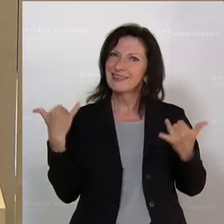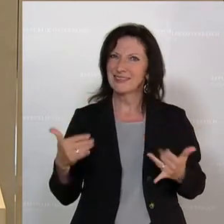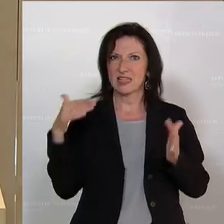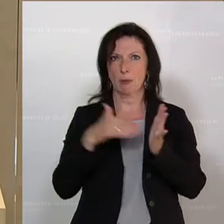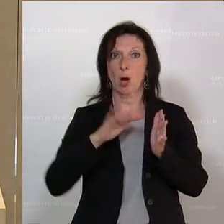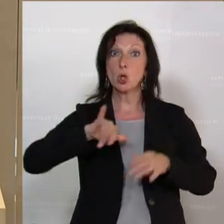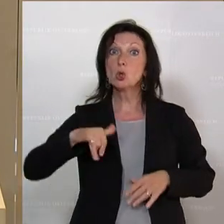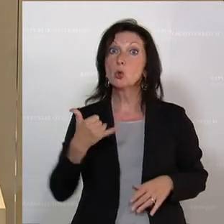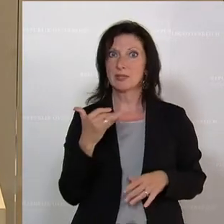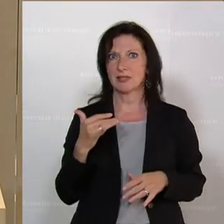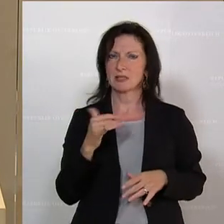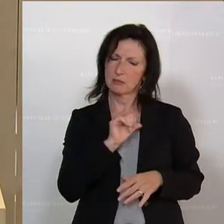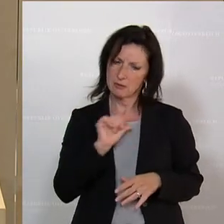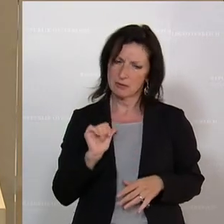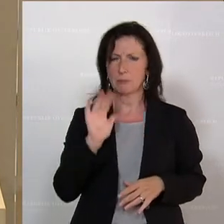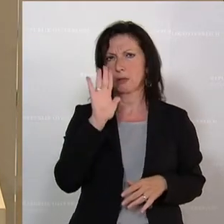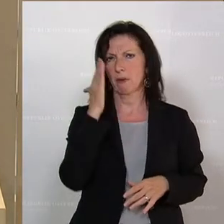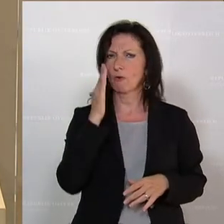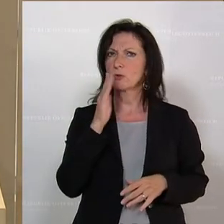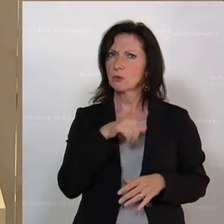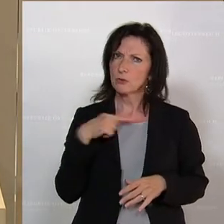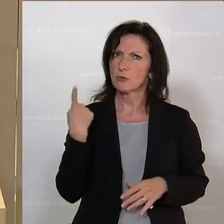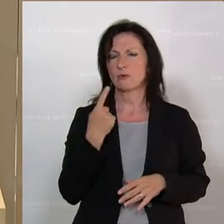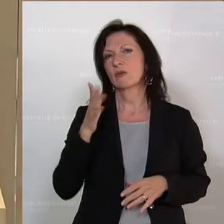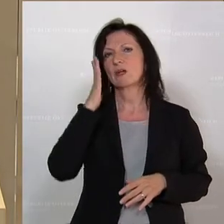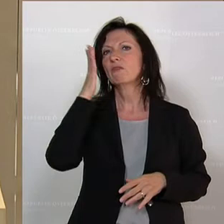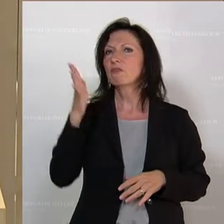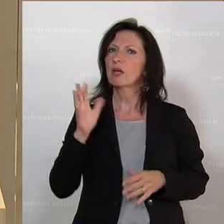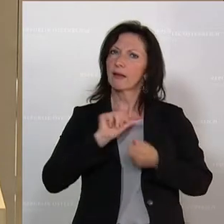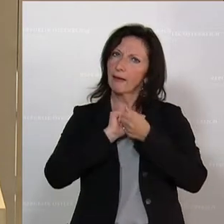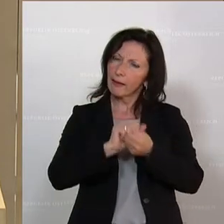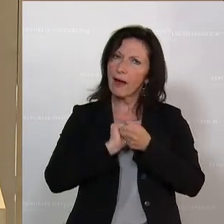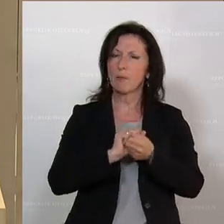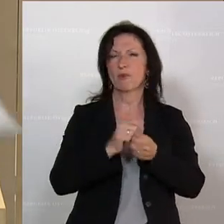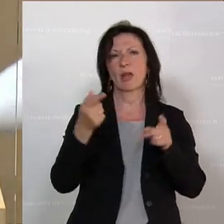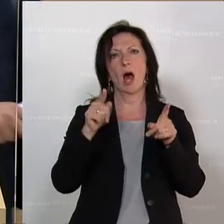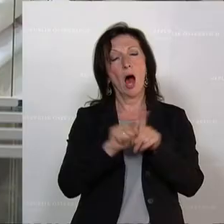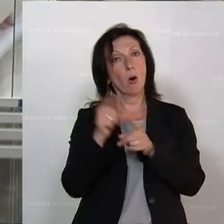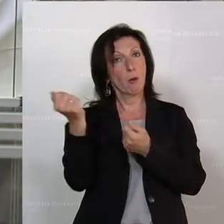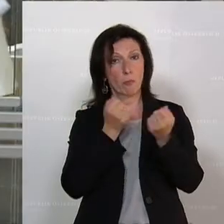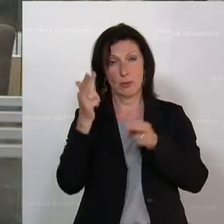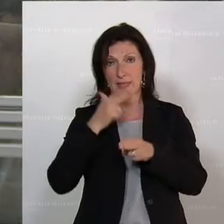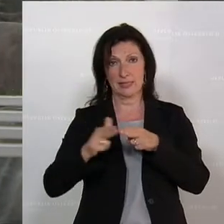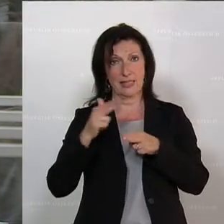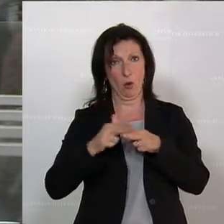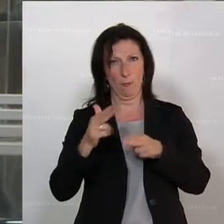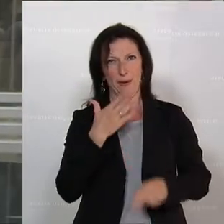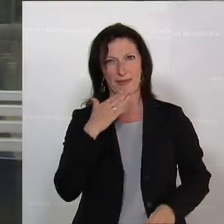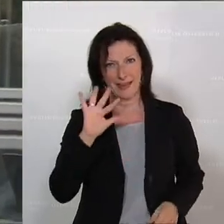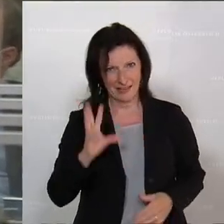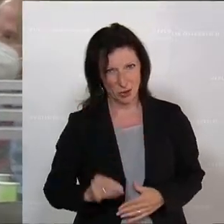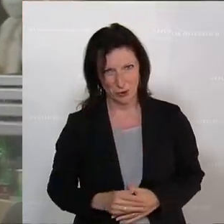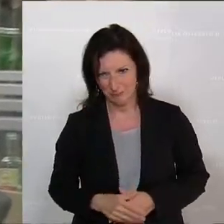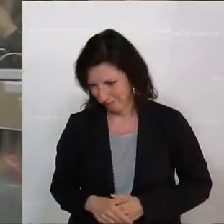selbstbewusste Justiz. Und darüber werden wir uns ebenso wie für saubere Politik auch einsetzen. Dankeschön. Betont David